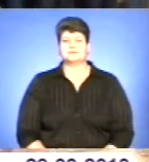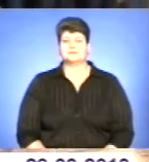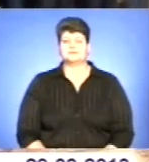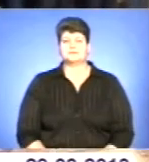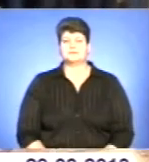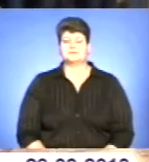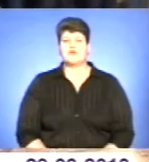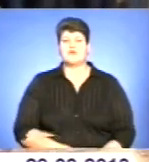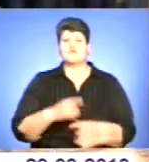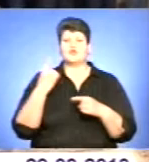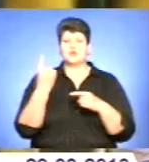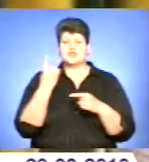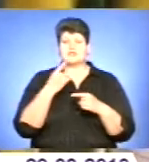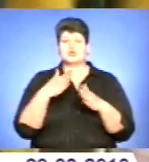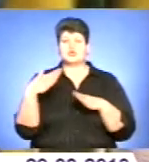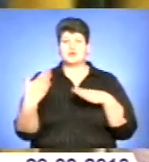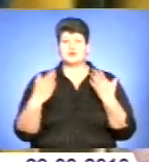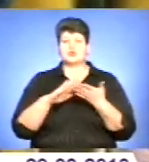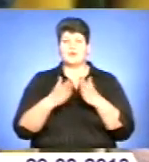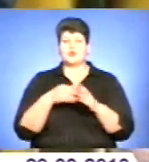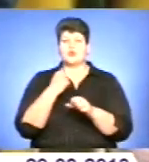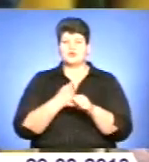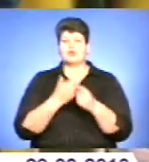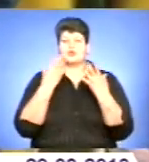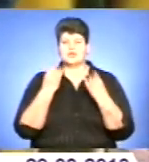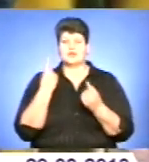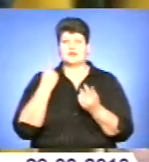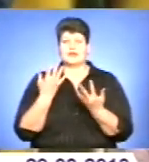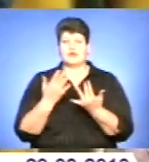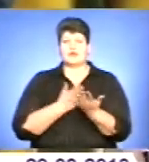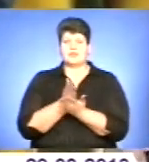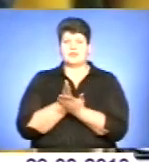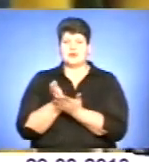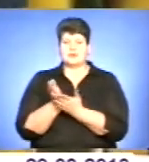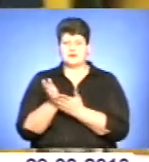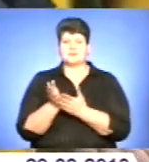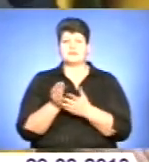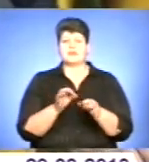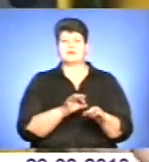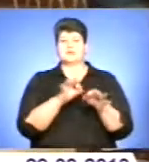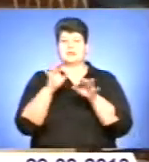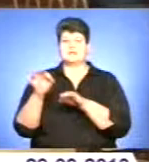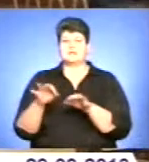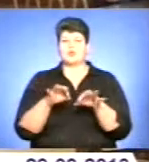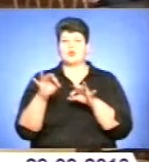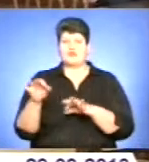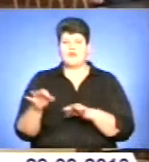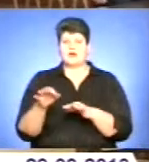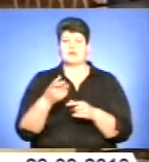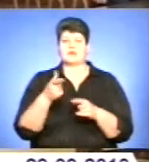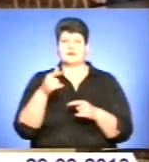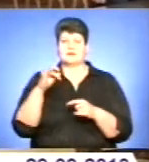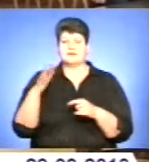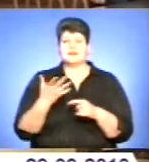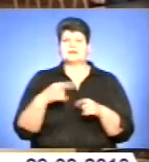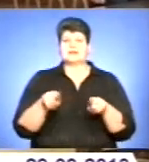Водночас сторони домовилися про розробку ще кількох напрямків транспортування вуглеводнів. Також підписано низку двосторонніх документів щодо